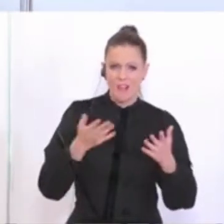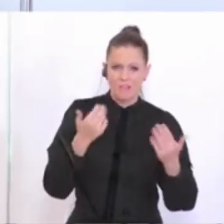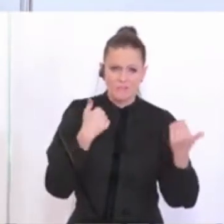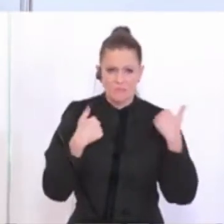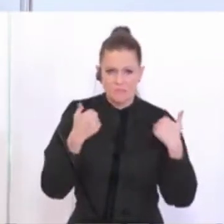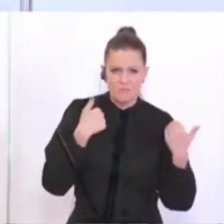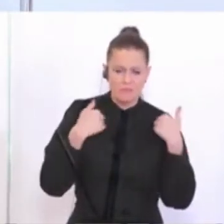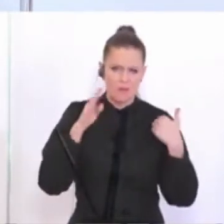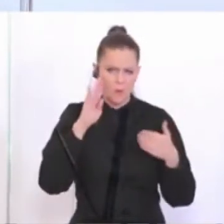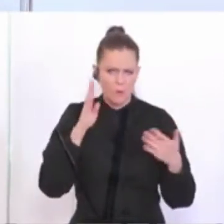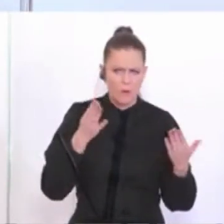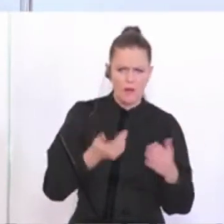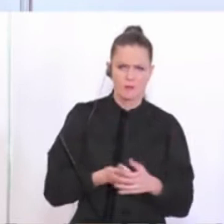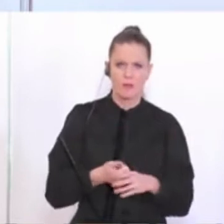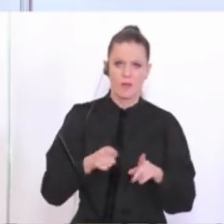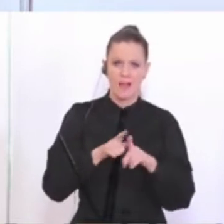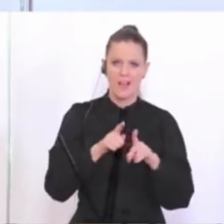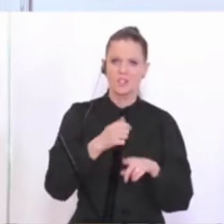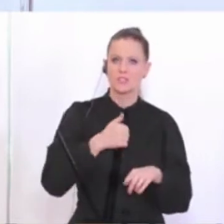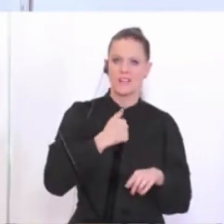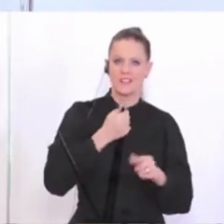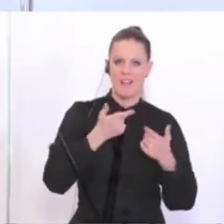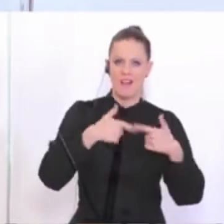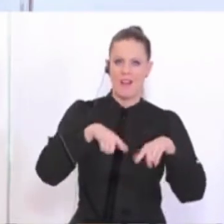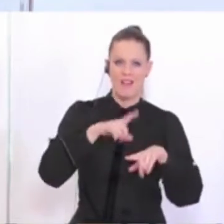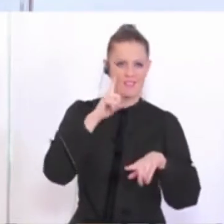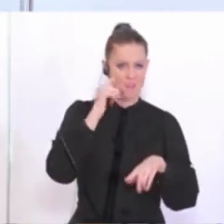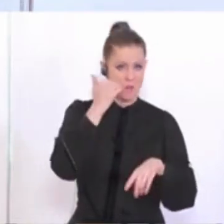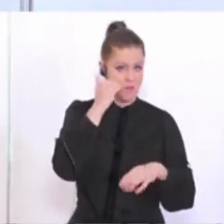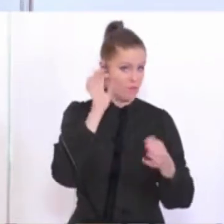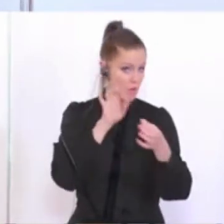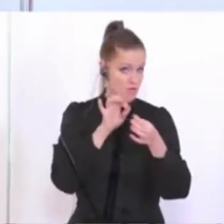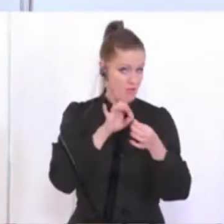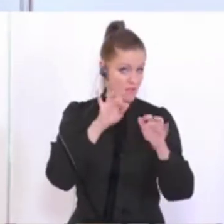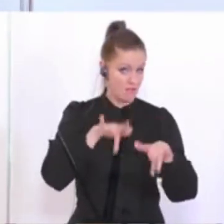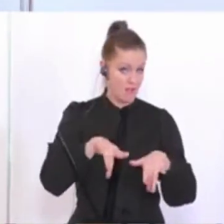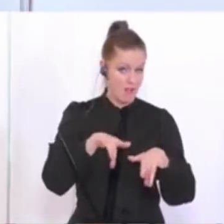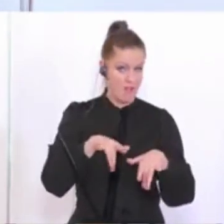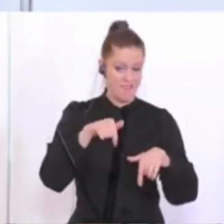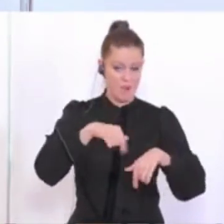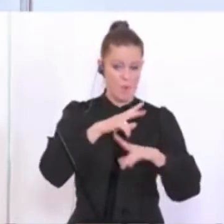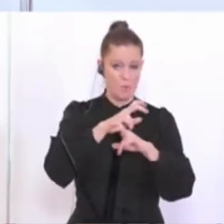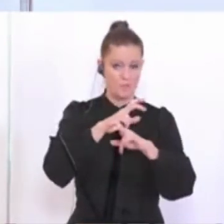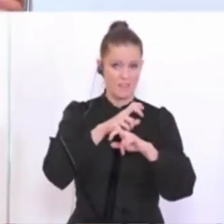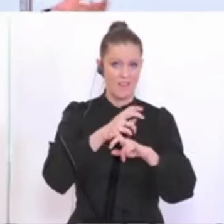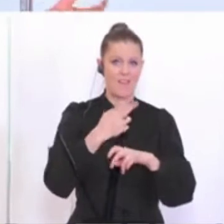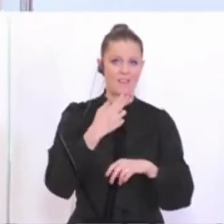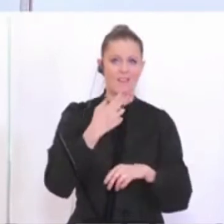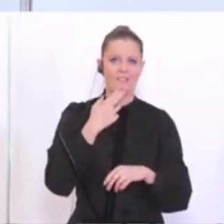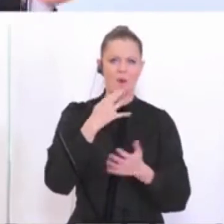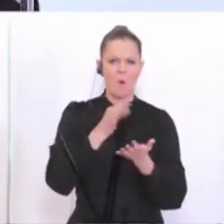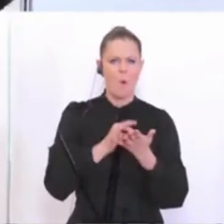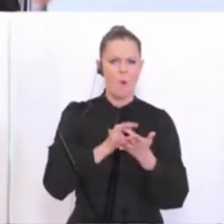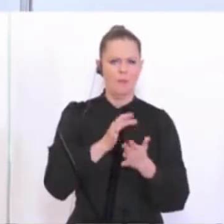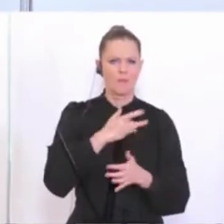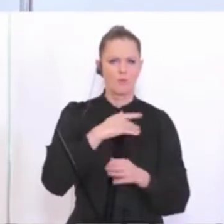auf erstens einmal mit dem steirischen Landeshauptmann diesbezüglich in Kontakt stehe, weil es geht ja um Spielberg in Österreich jedenfalls. Dieses wäre im